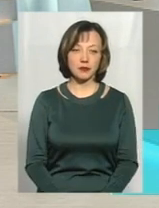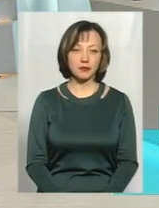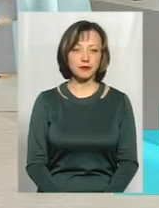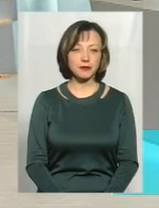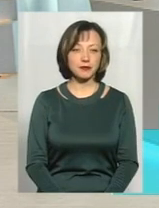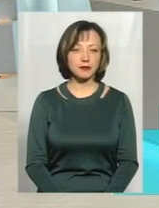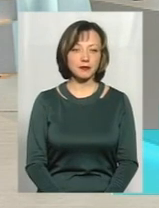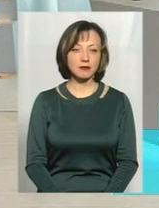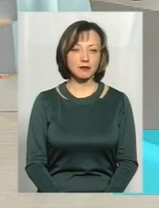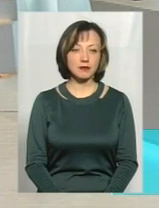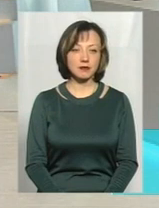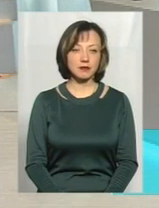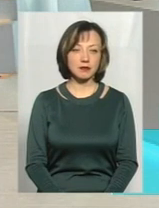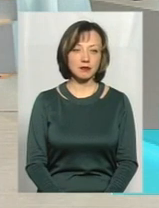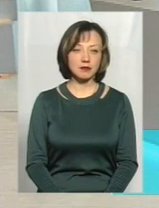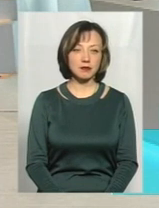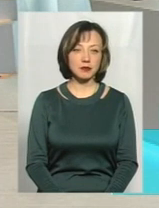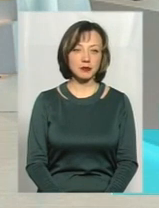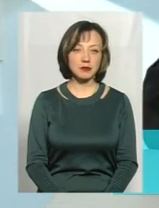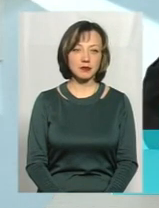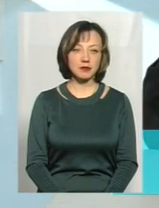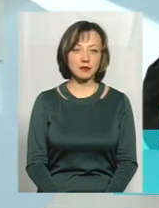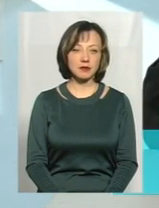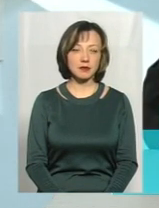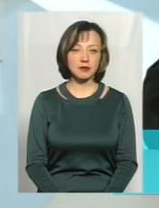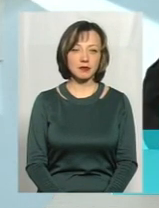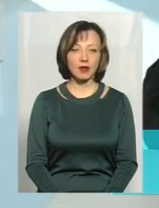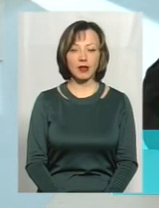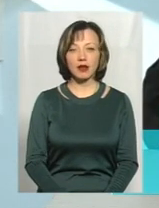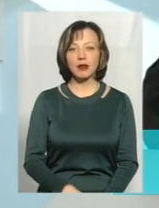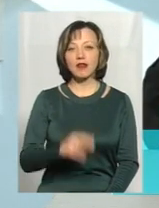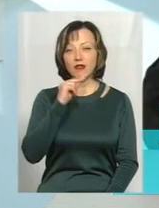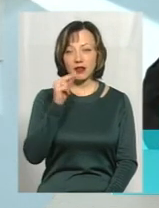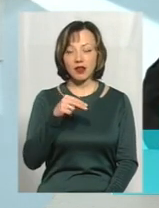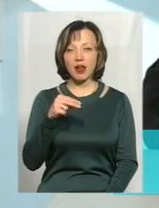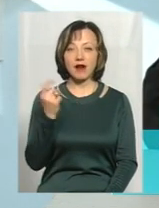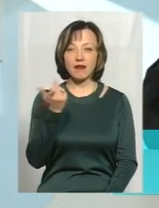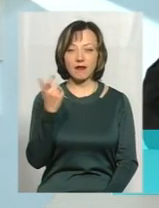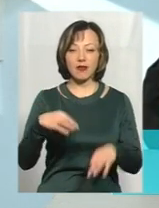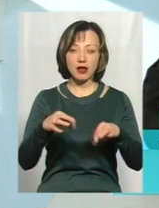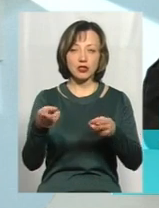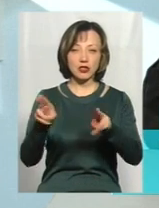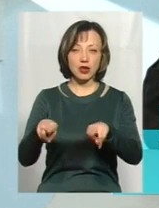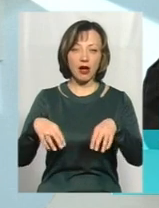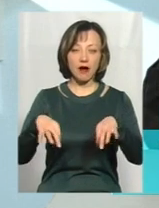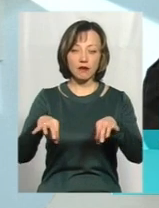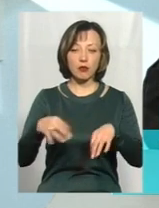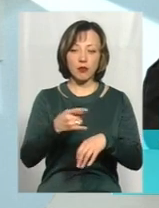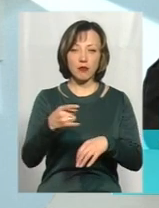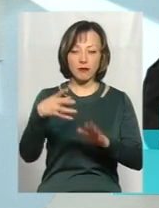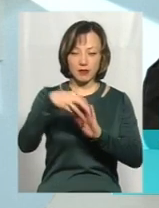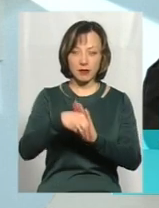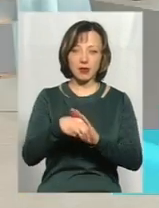є вина трошки наших автовласників, які, залишаючи в автомобілі предмети, або